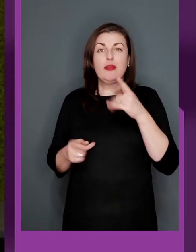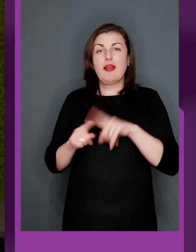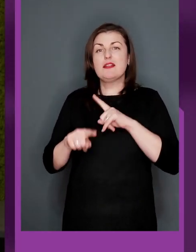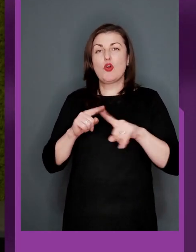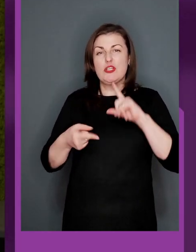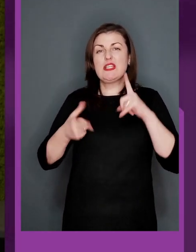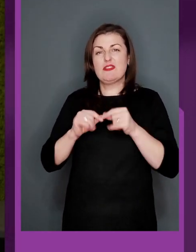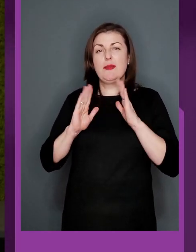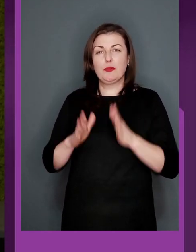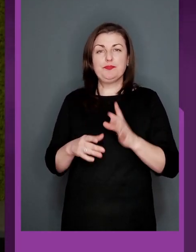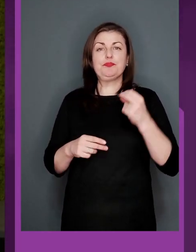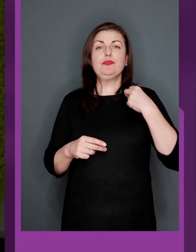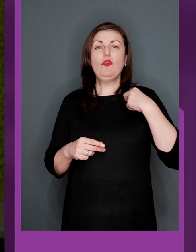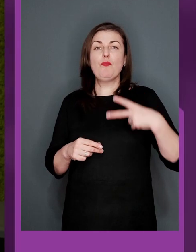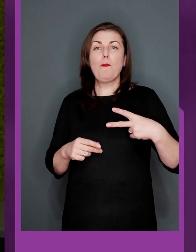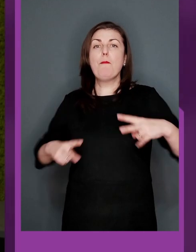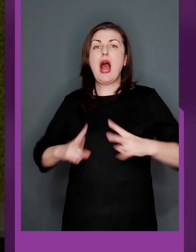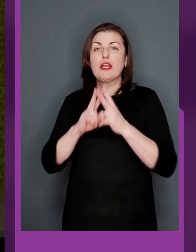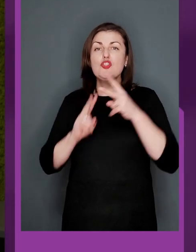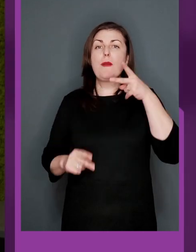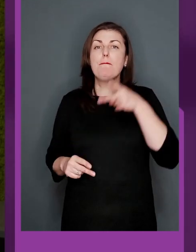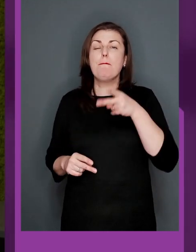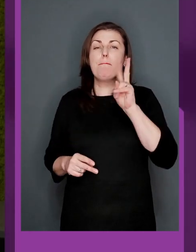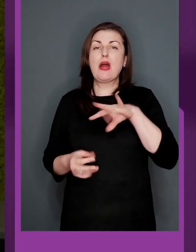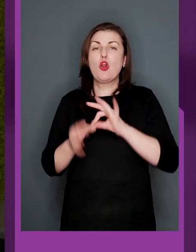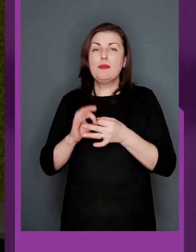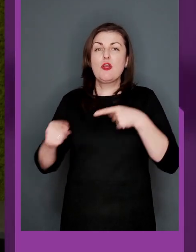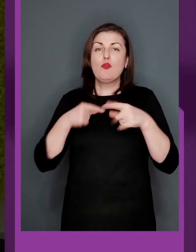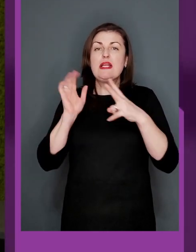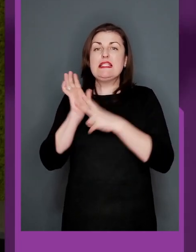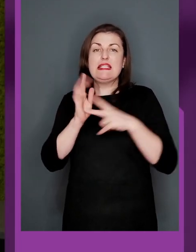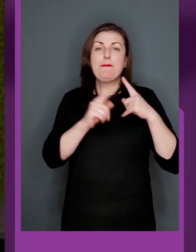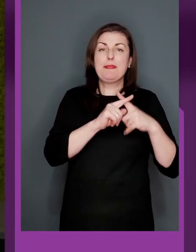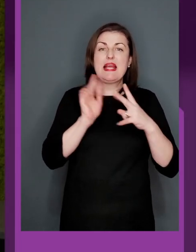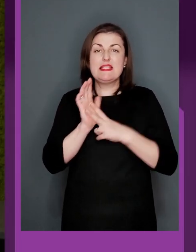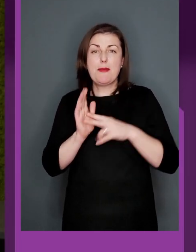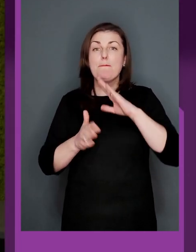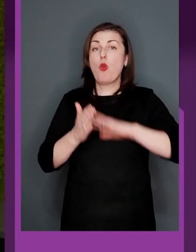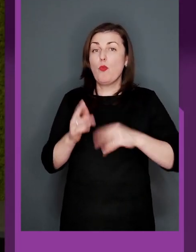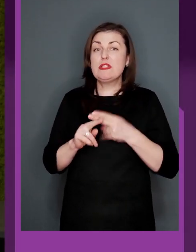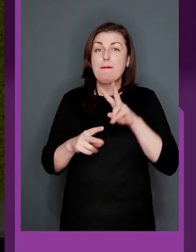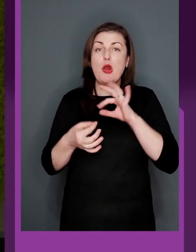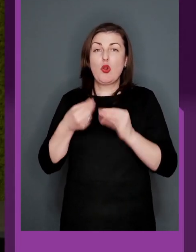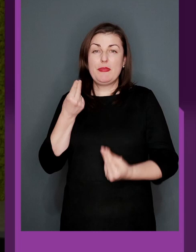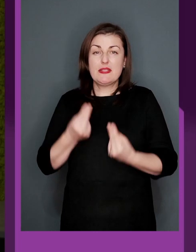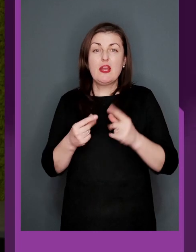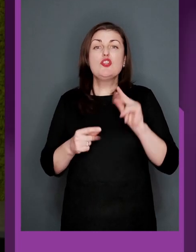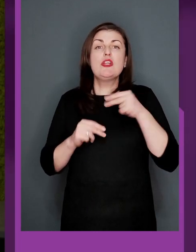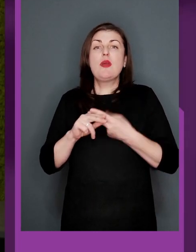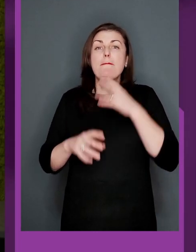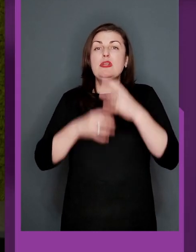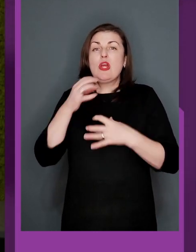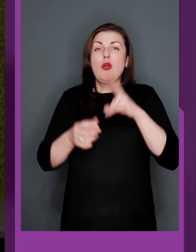скоріше за все, буде ще в Парижі, паралімпійський футбол 7 на 7 пропустить. Ці паралімпійські ігри через те, що